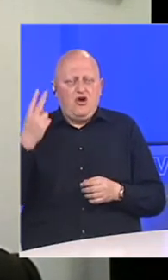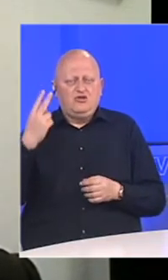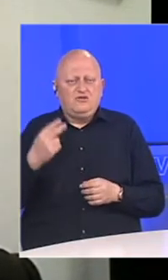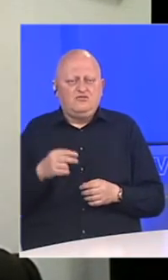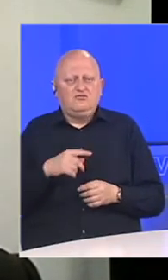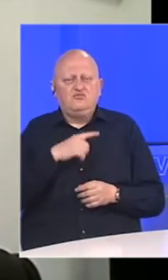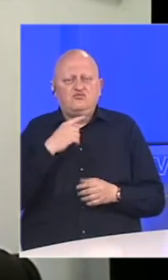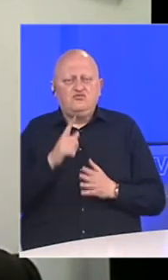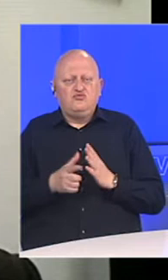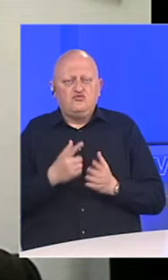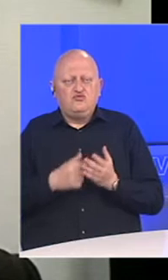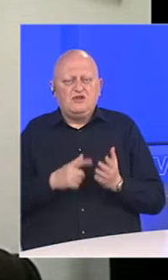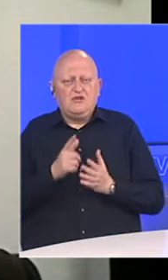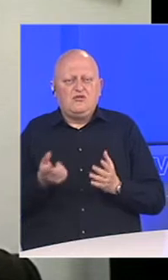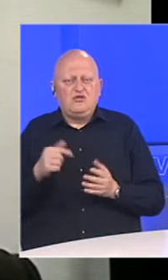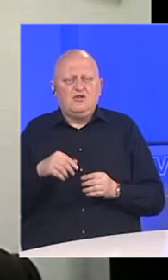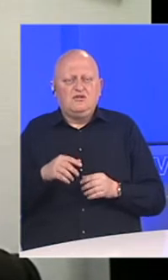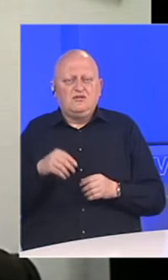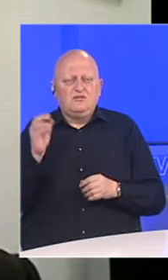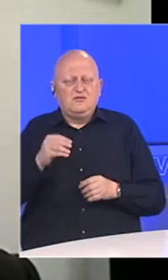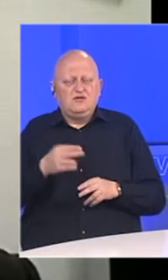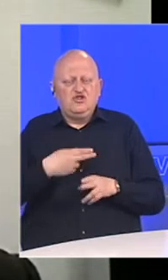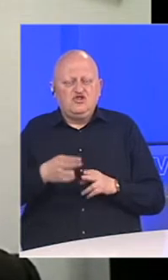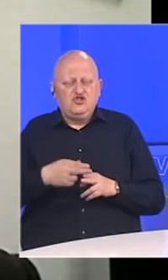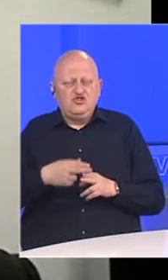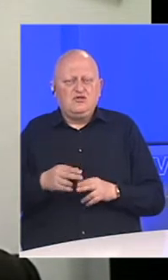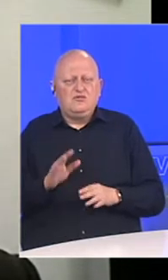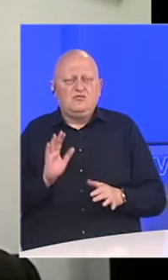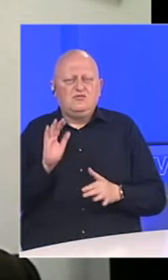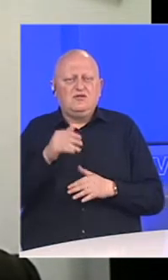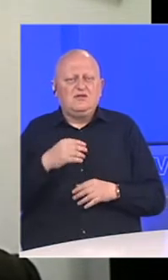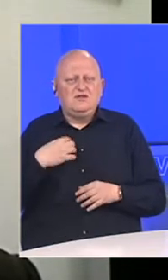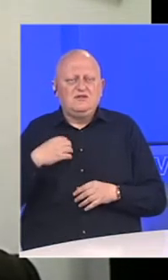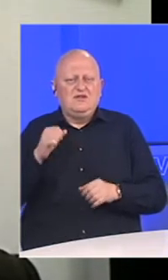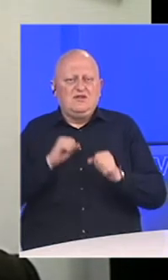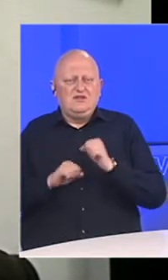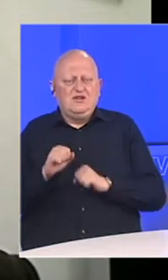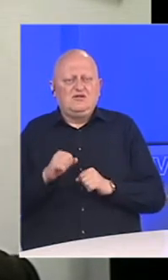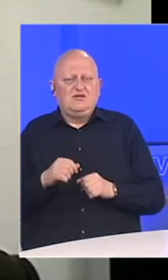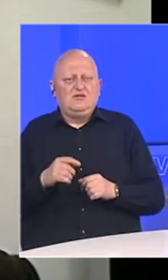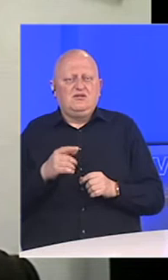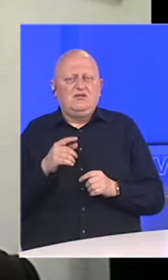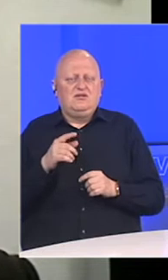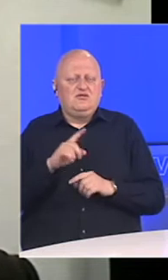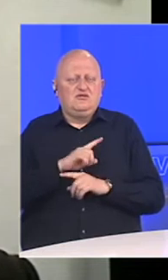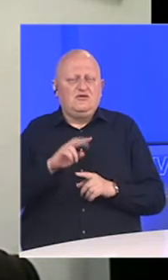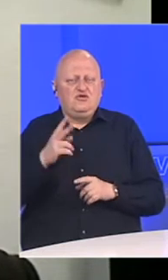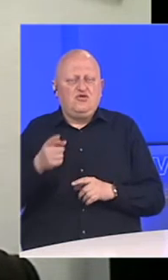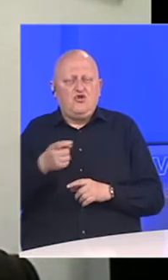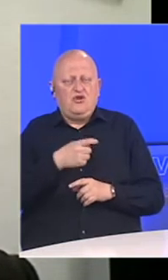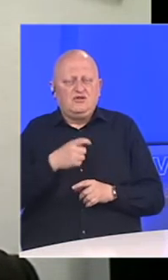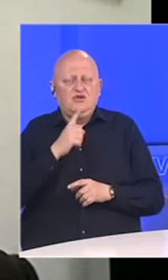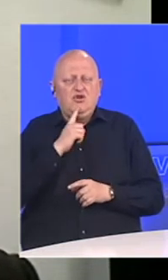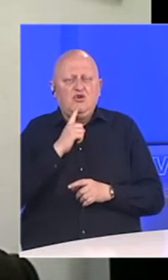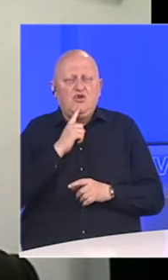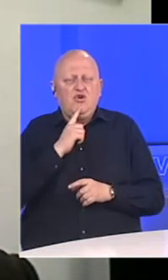U zadnje vrijeme nam dolazi dosta i ovih sredstava za dezinfekciju, preko civilne zašte, preko NDP-a, preko svi ovih organizacija